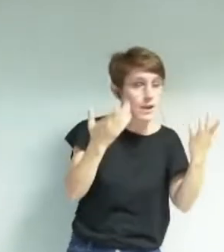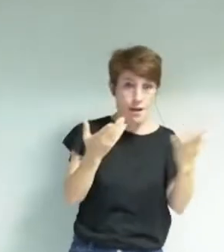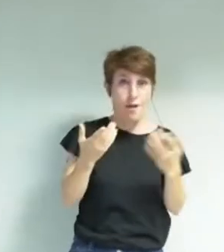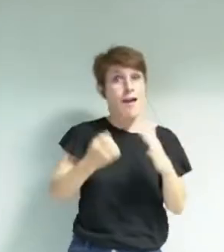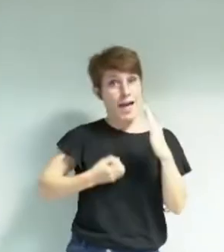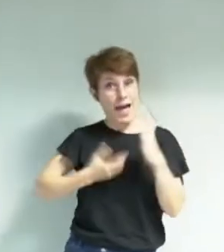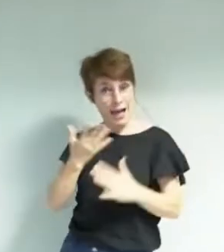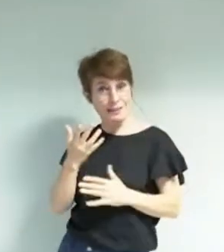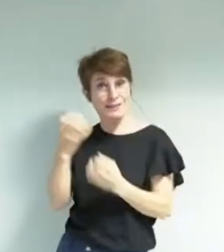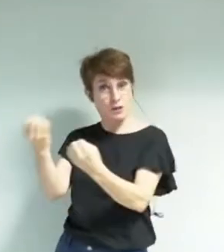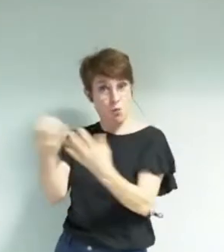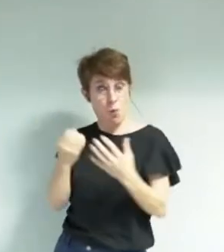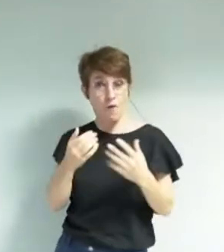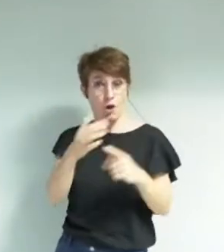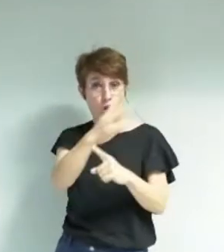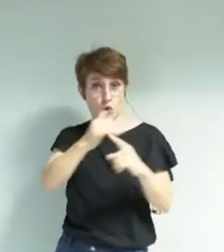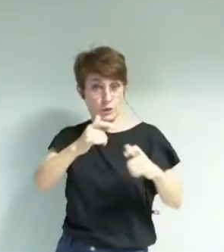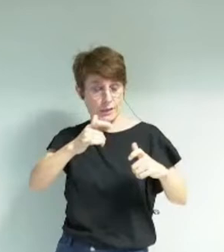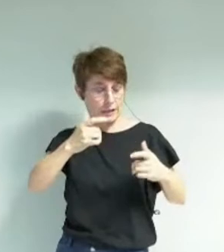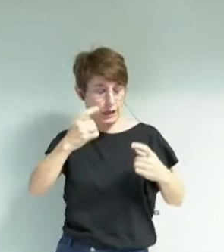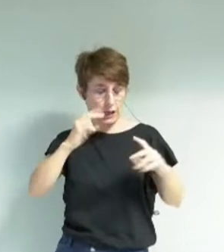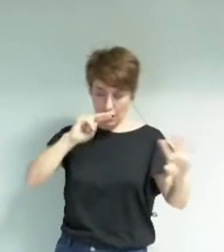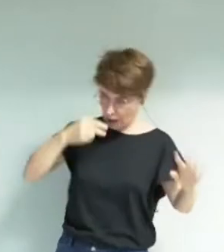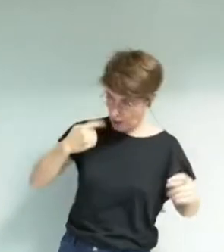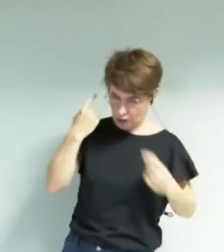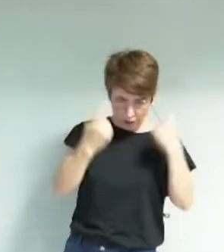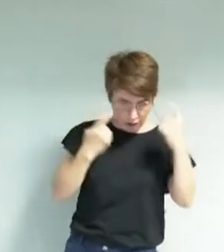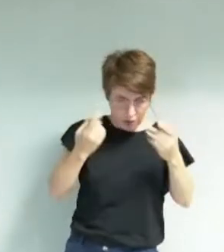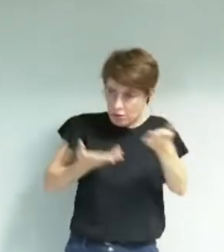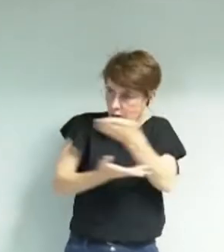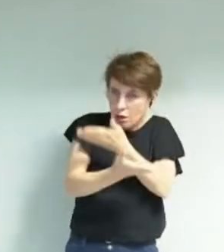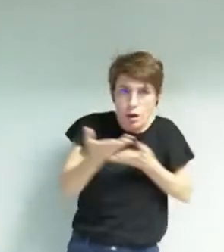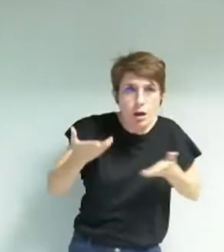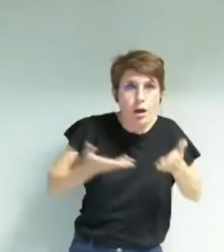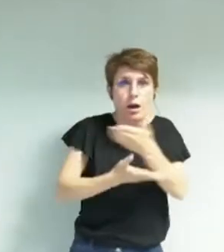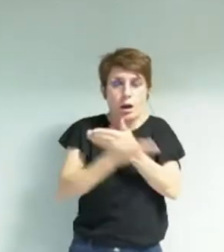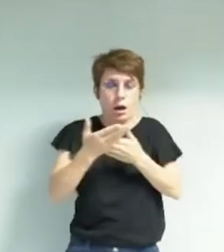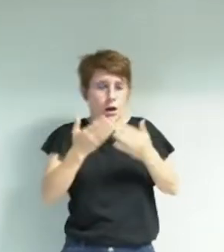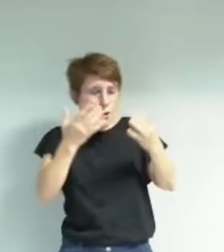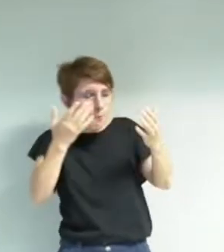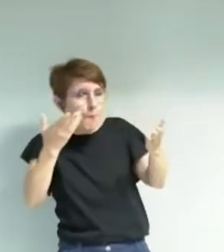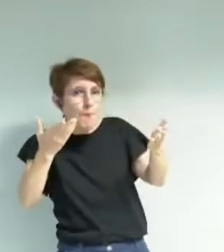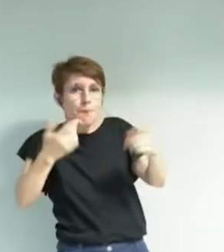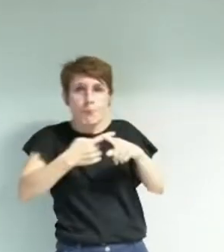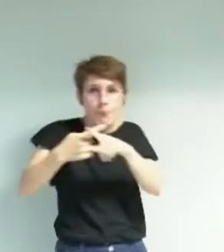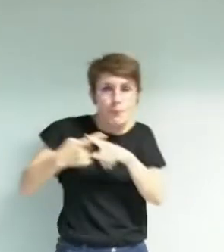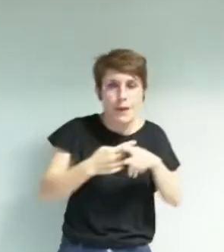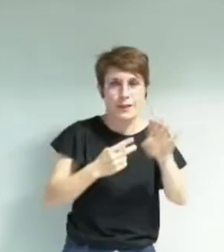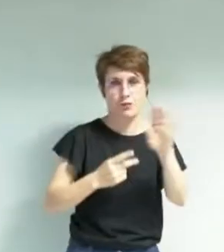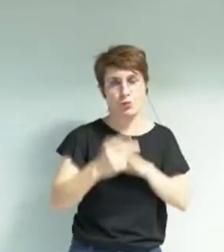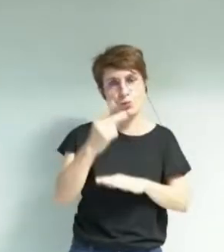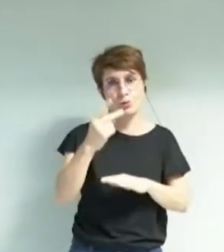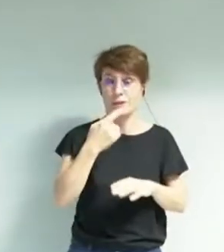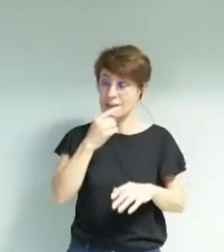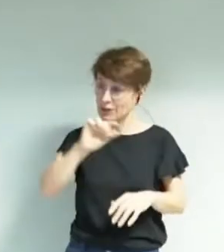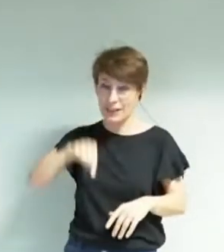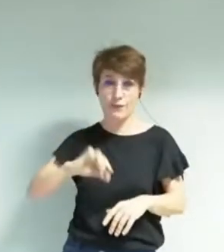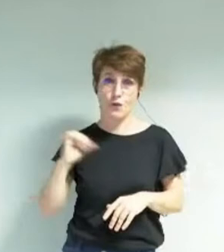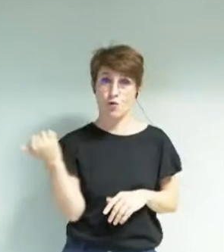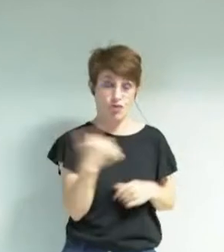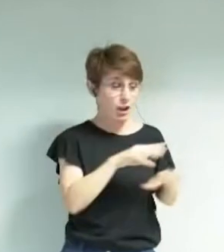public, à faire société ensemble, à cultiver nos imaginaires. Il faut trouver une place à toutes et tous,